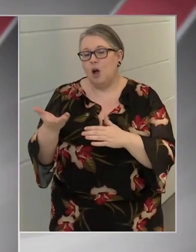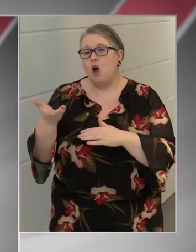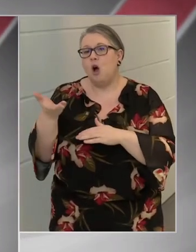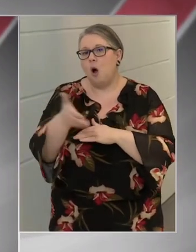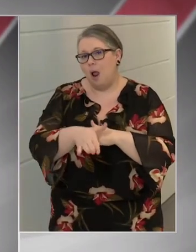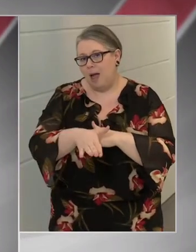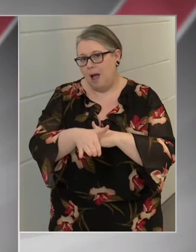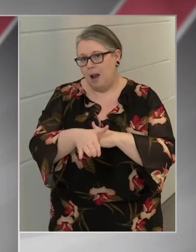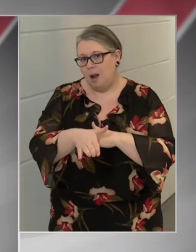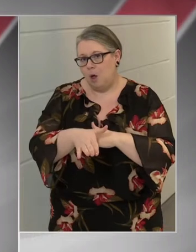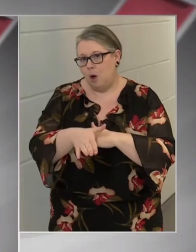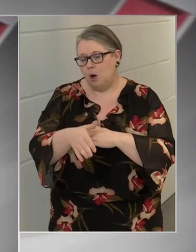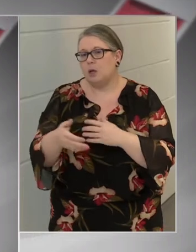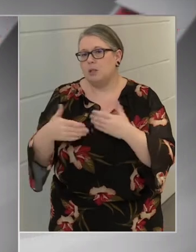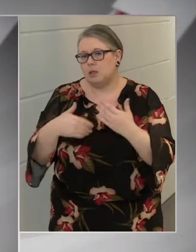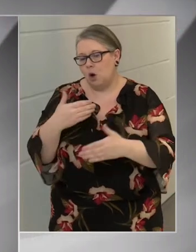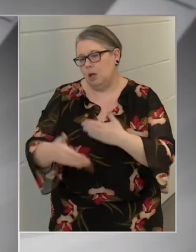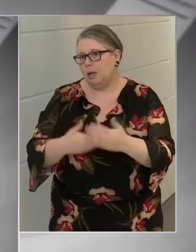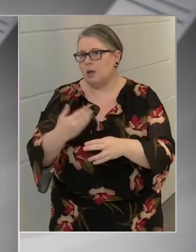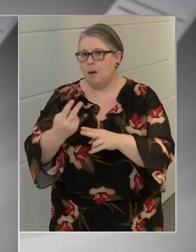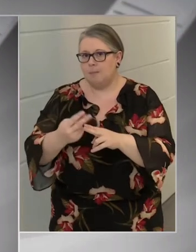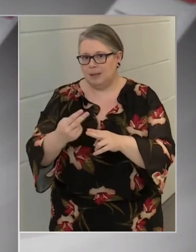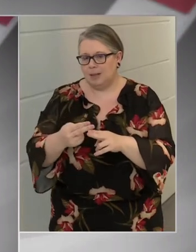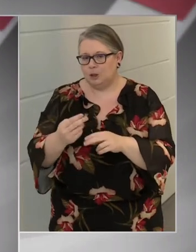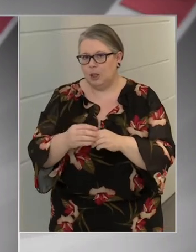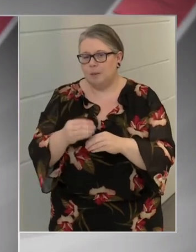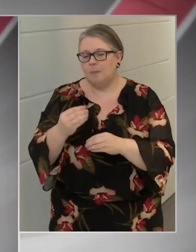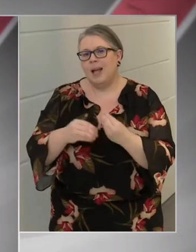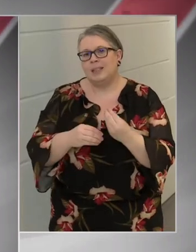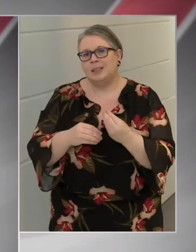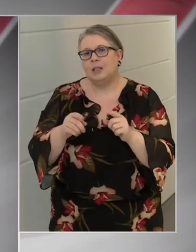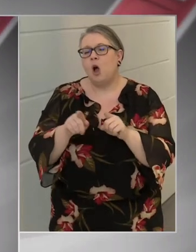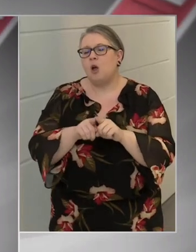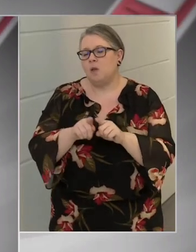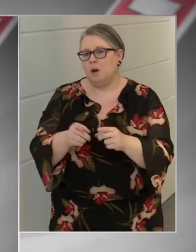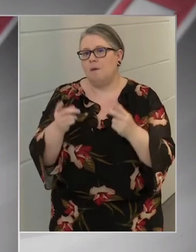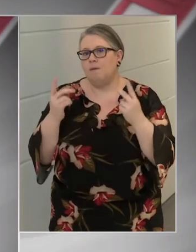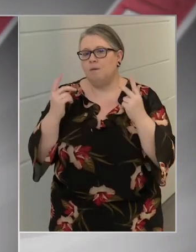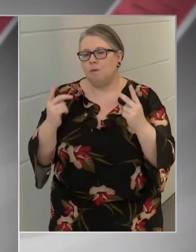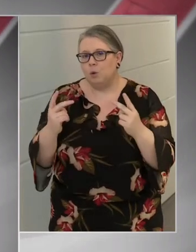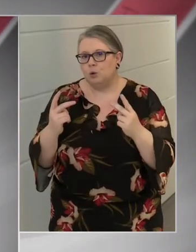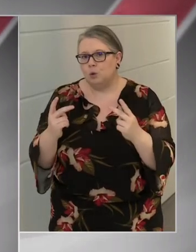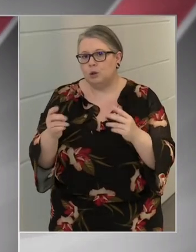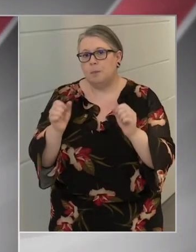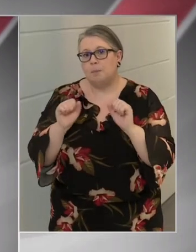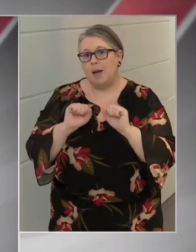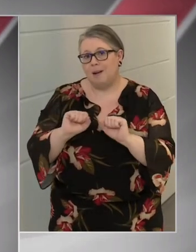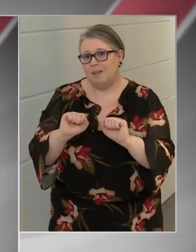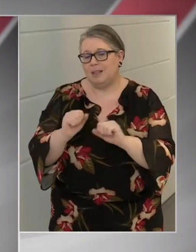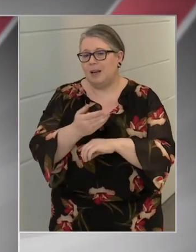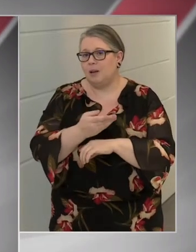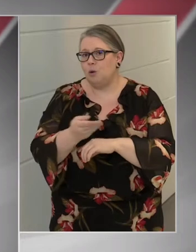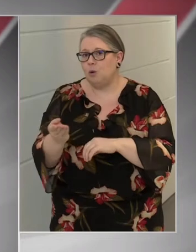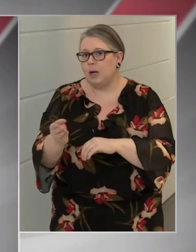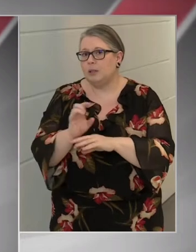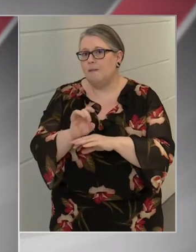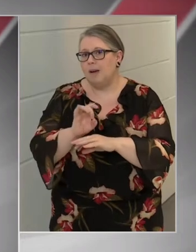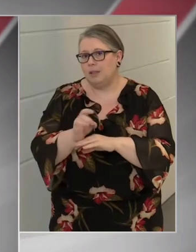kimenetellel zajlik a betegség. Ezért oly nagyon fontos, hogy megvédjük őket a